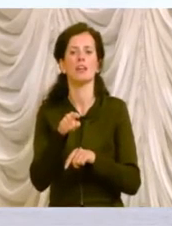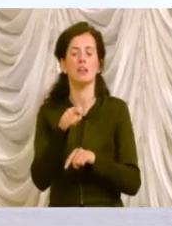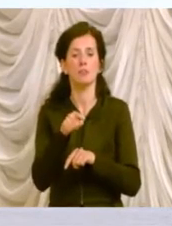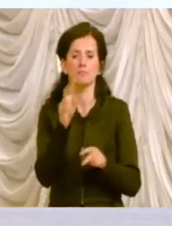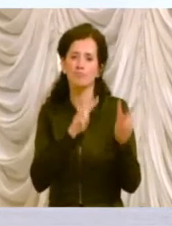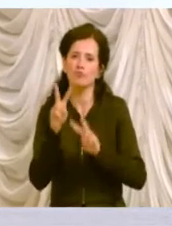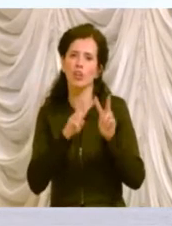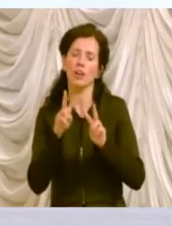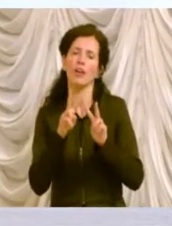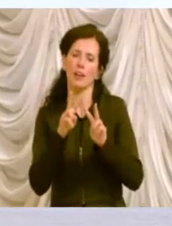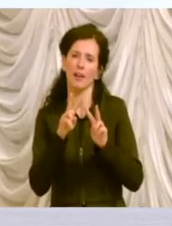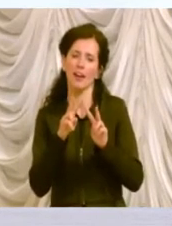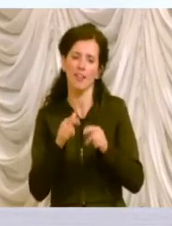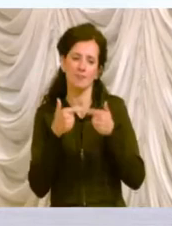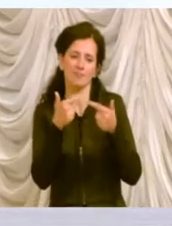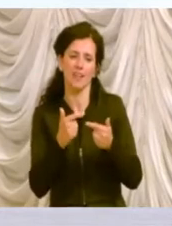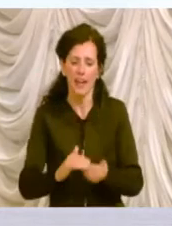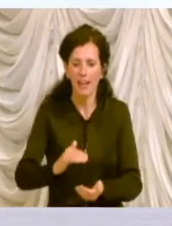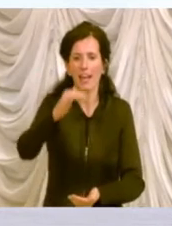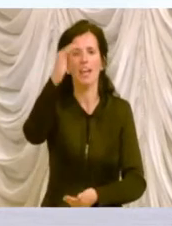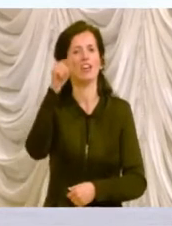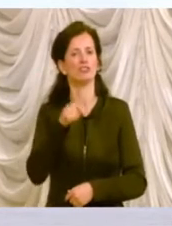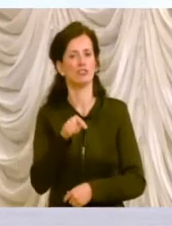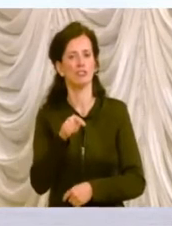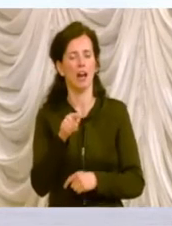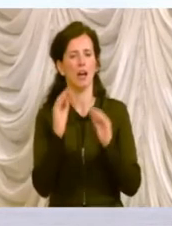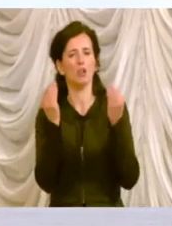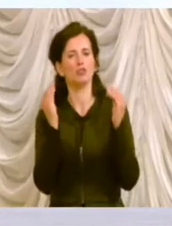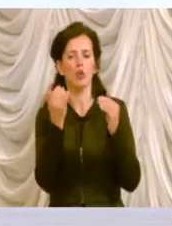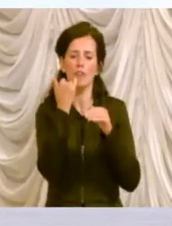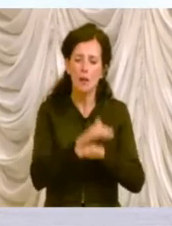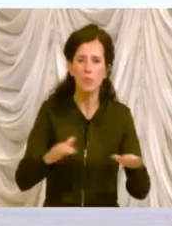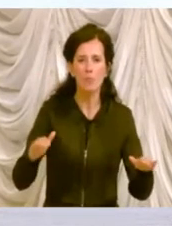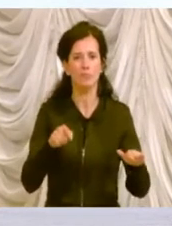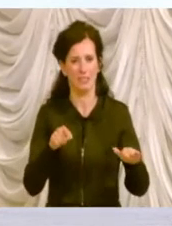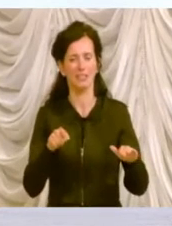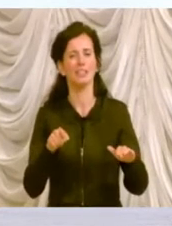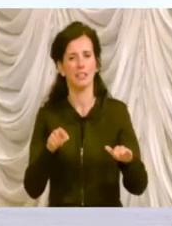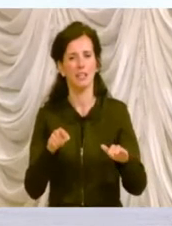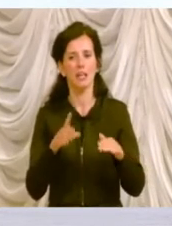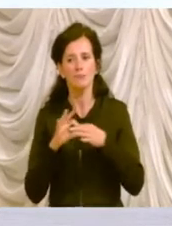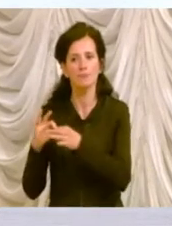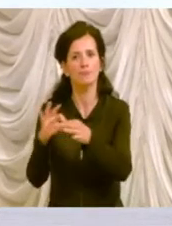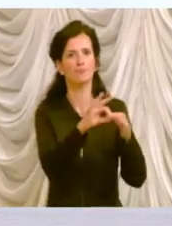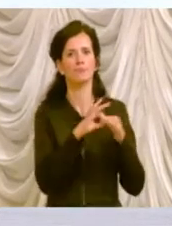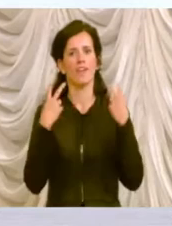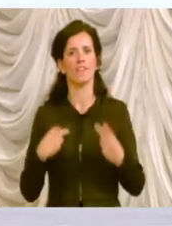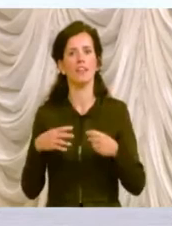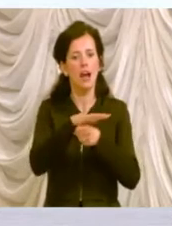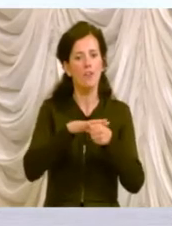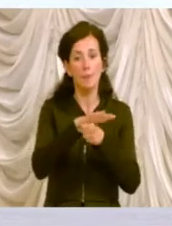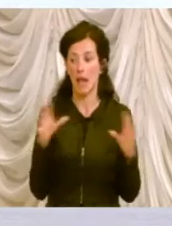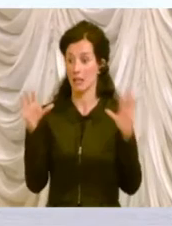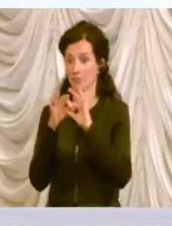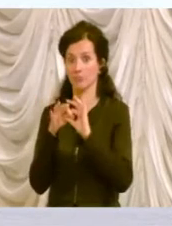crescita armoniosa delle nostre bambine, dei nostri bambini, dei giovani e per favorire la conciliazione della vita familiare con il